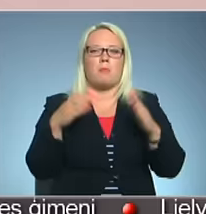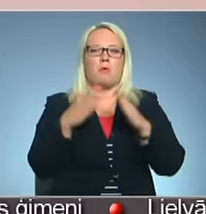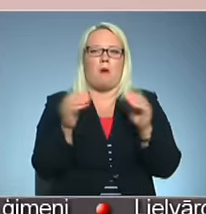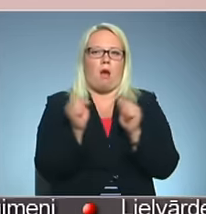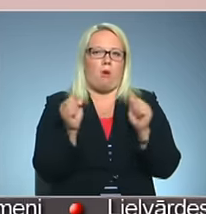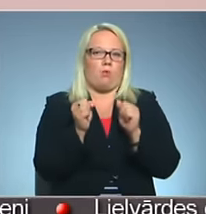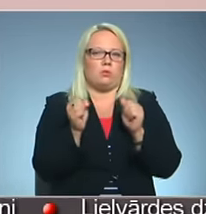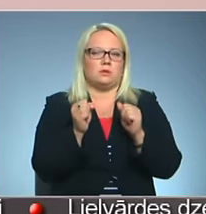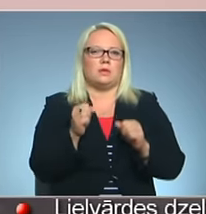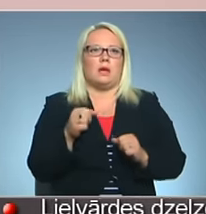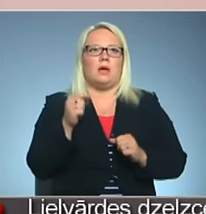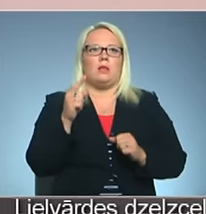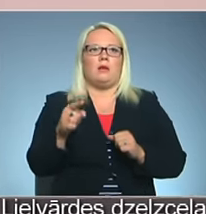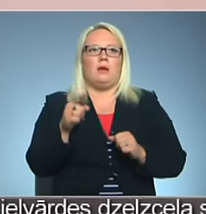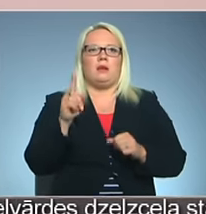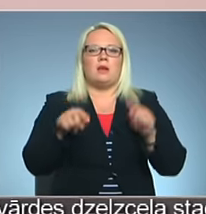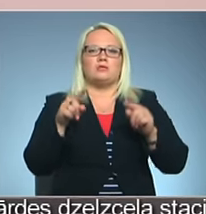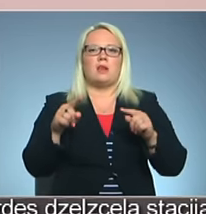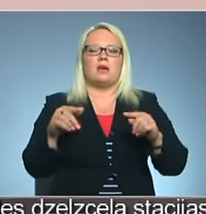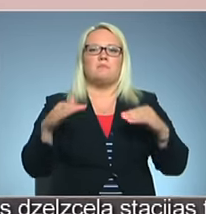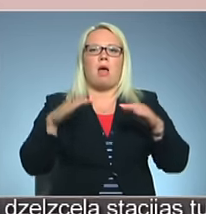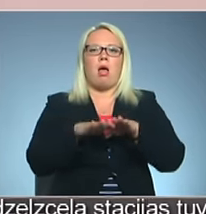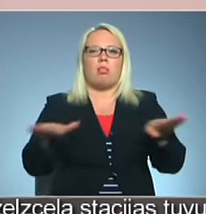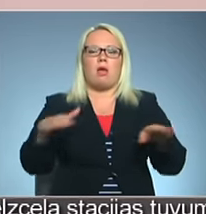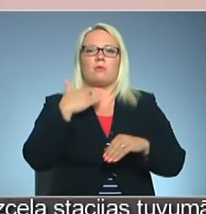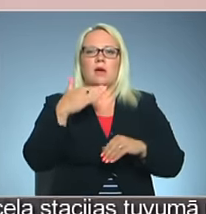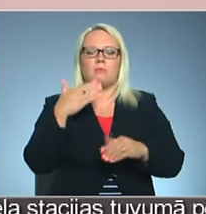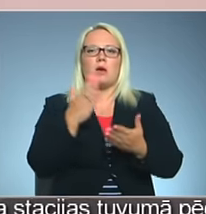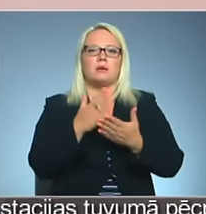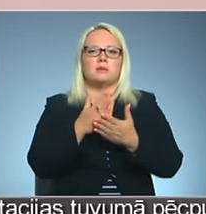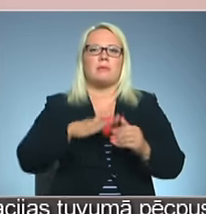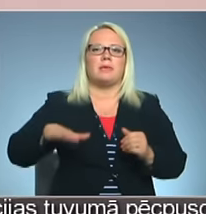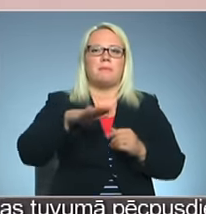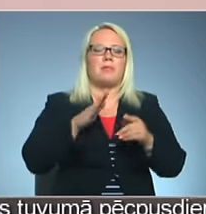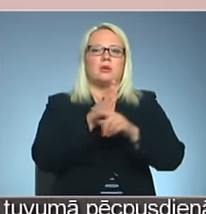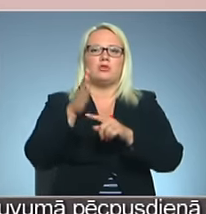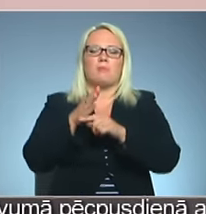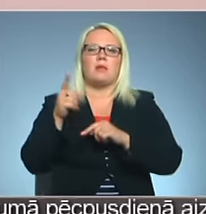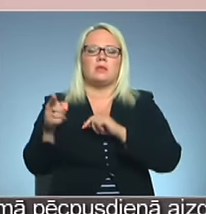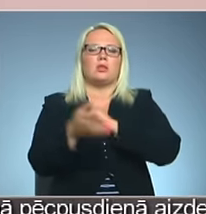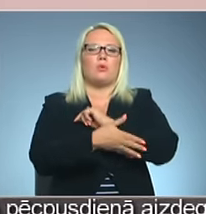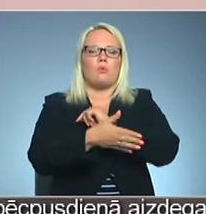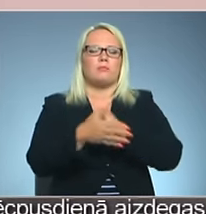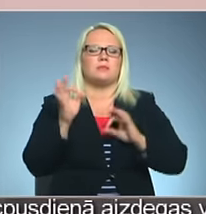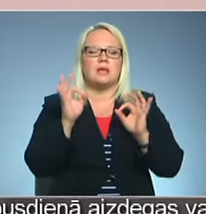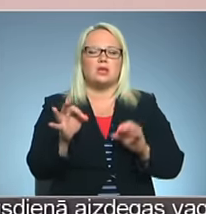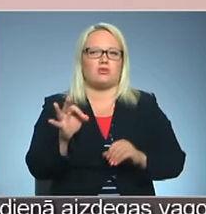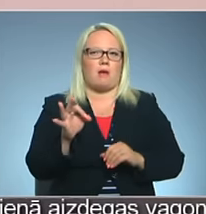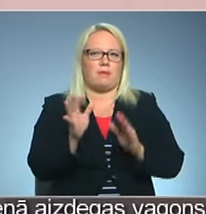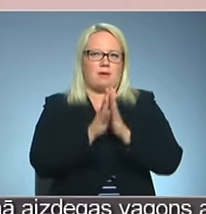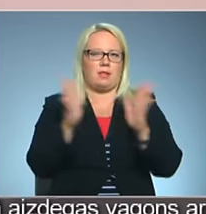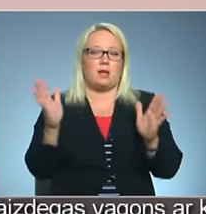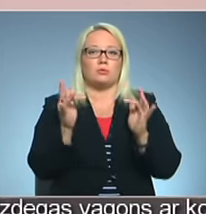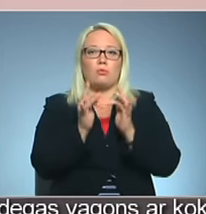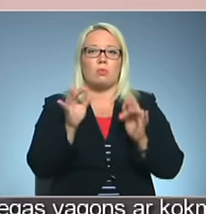Internātā var dziet, ka kādreiz paladziņus negribās klāt, jo, kur mēs esam bijuši ģimenēs apciemultas trūkums tiešām ir ļoti liels un nav